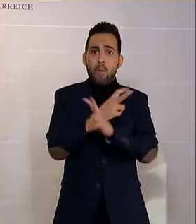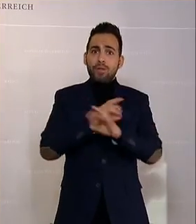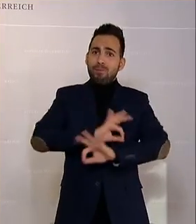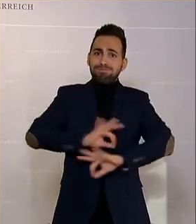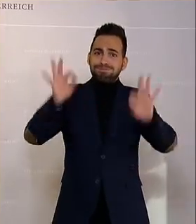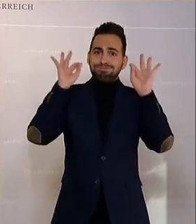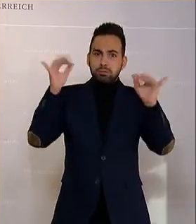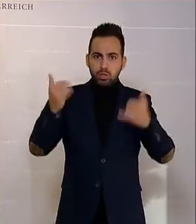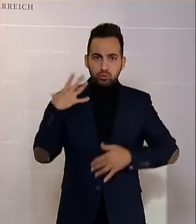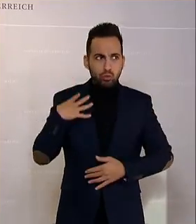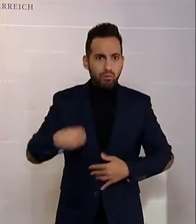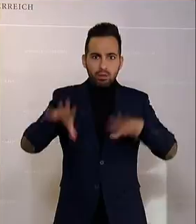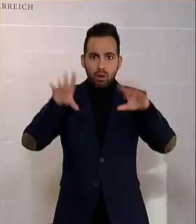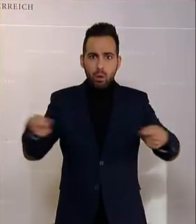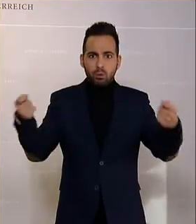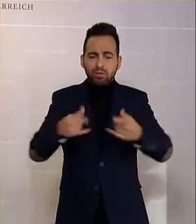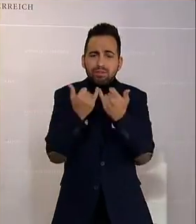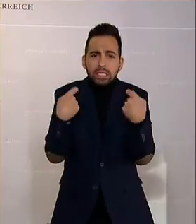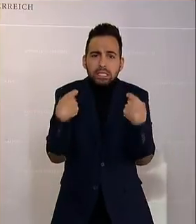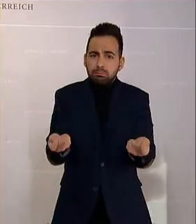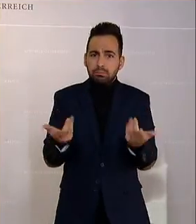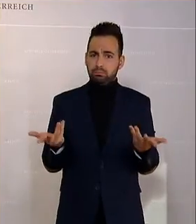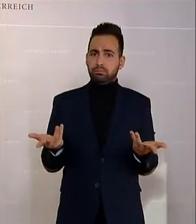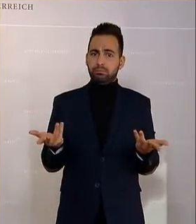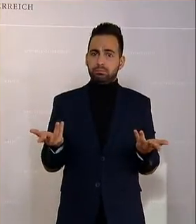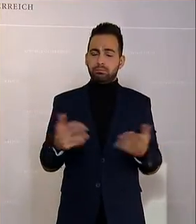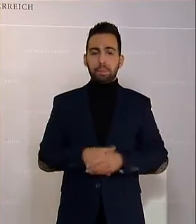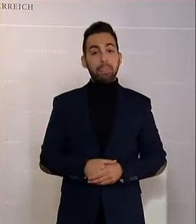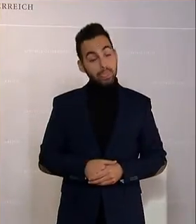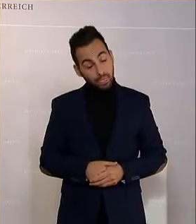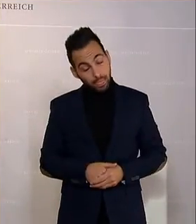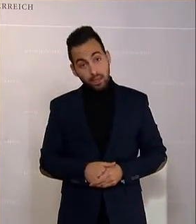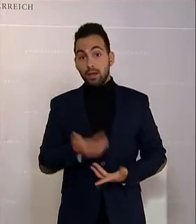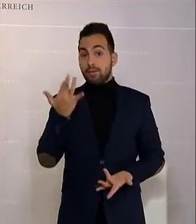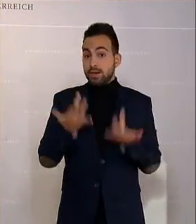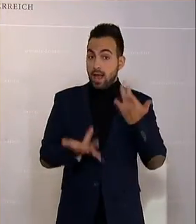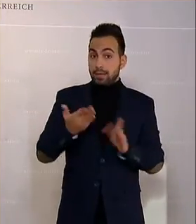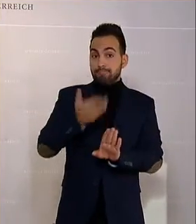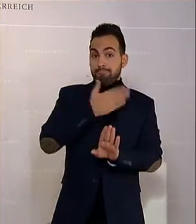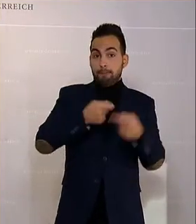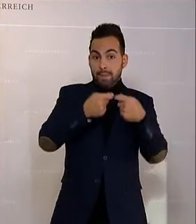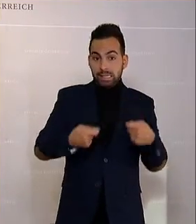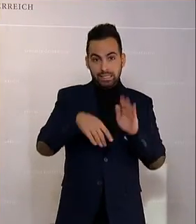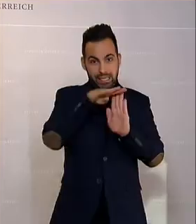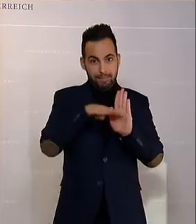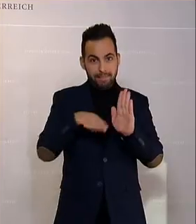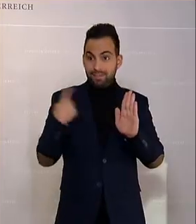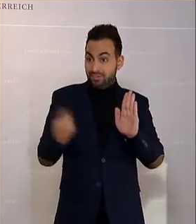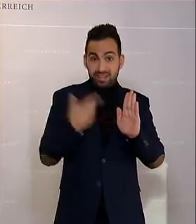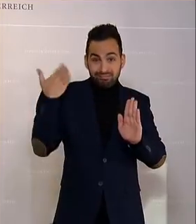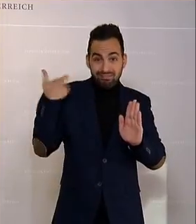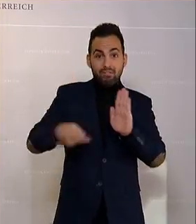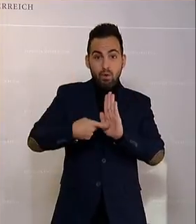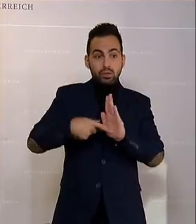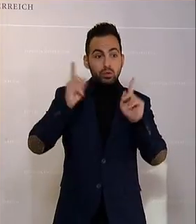nun erneut vor einem Lockdown steht? Nun, vielleicht hätte man ein paar von den Maßnahmen, die wir gefordert haben,